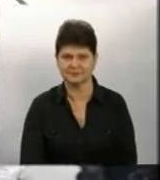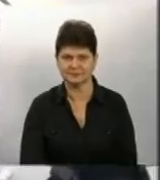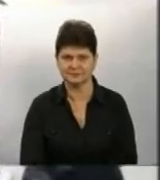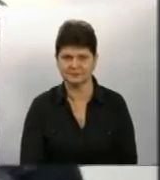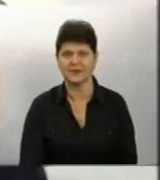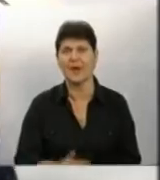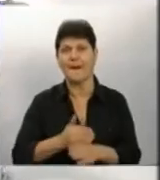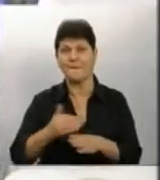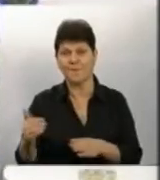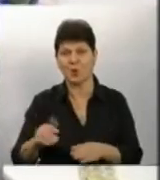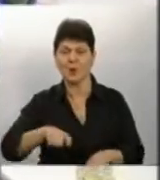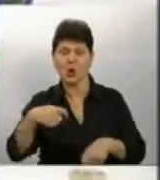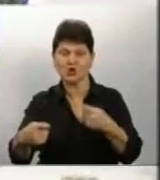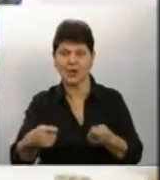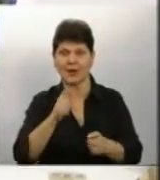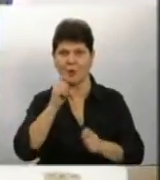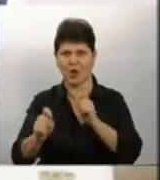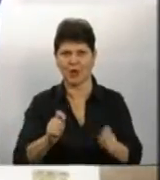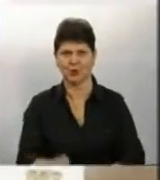Потім роздає подарунки